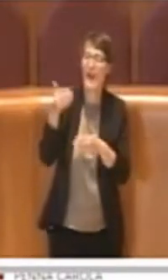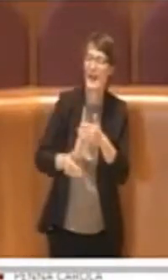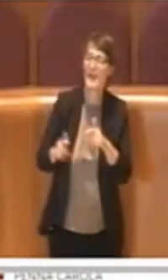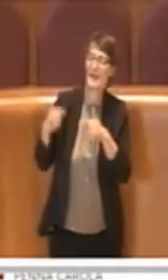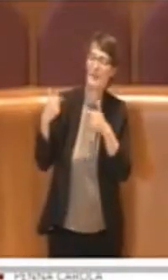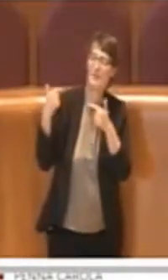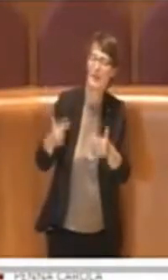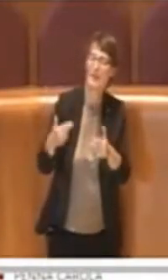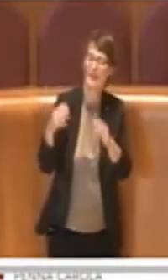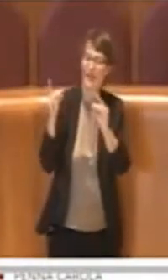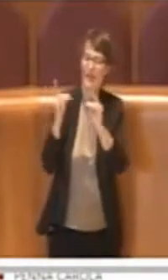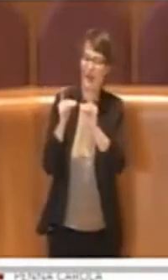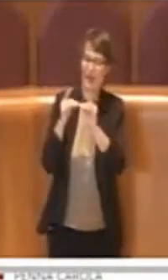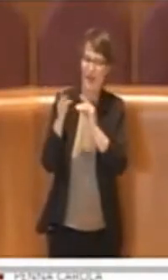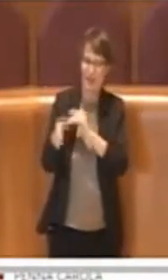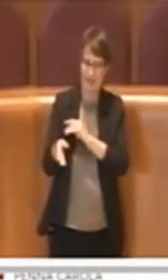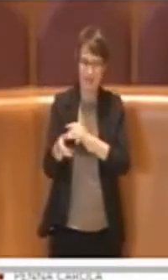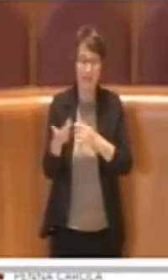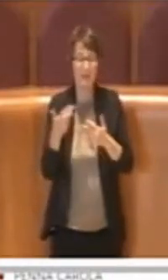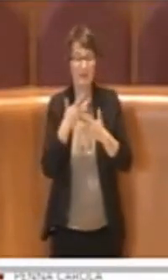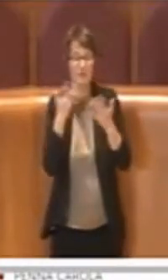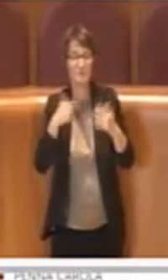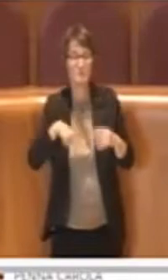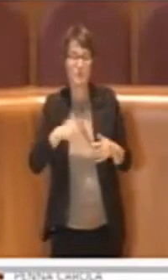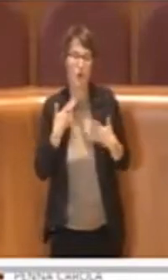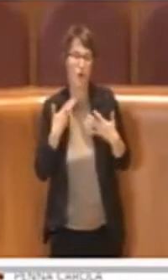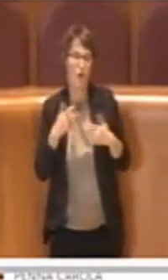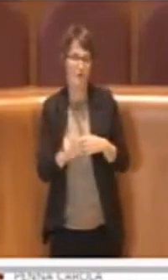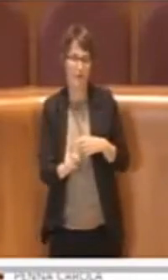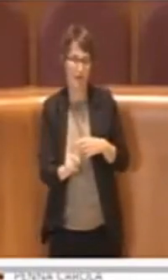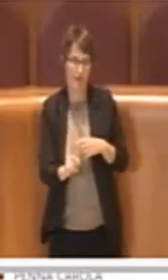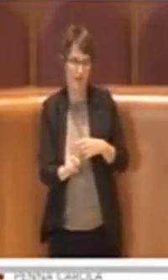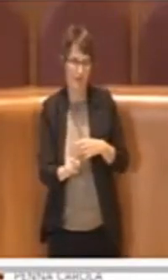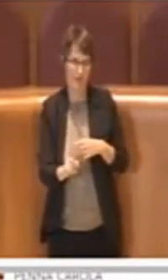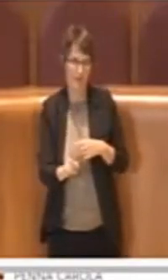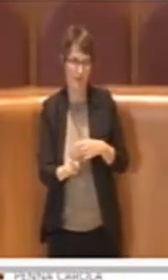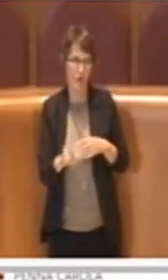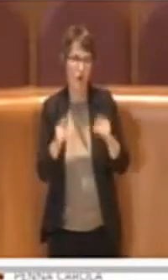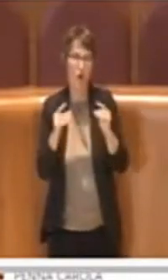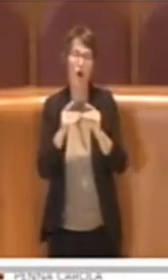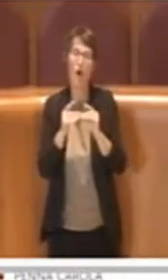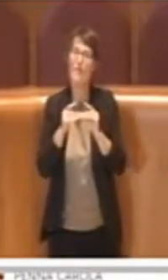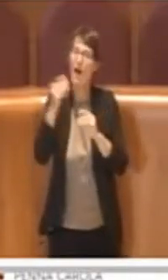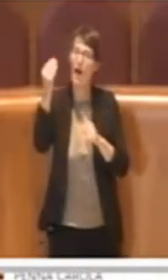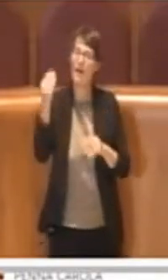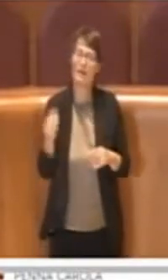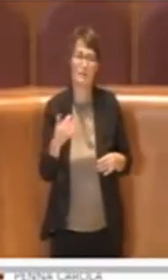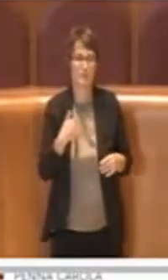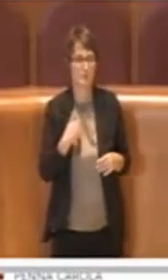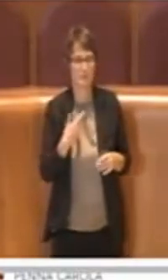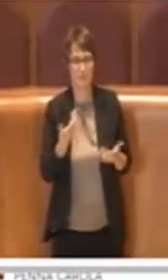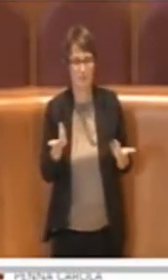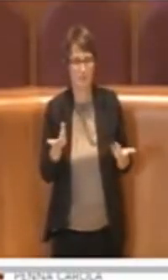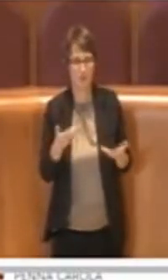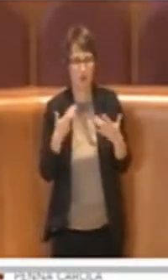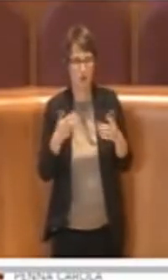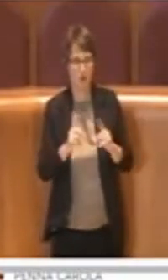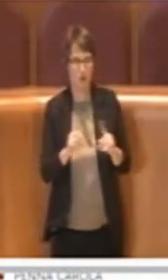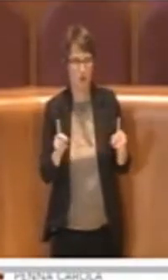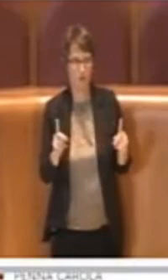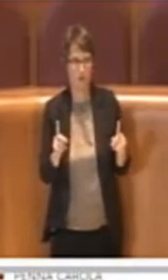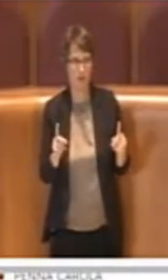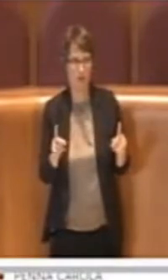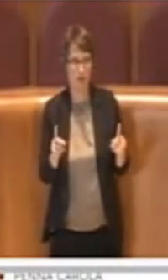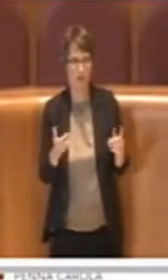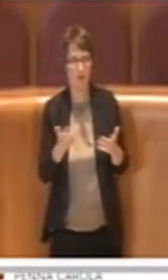non siamo contenti anche noi quando arrivino queste antenne, chiaro che come per questa ci vuole